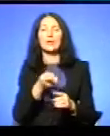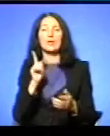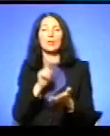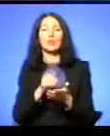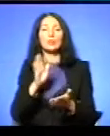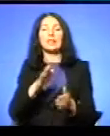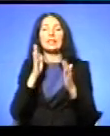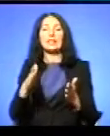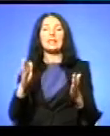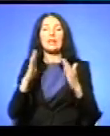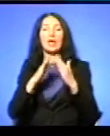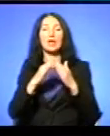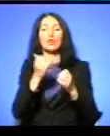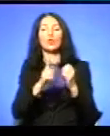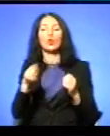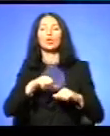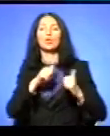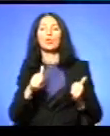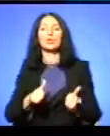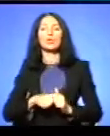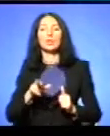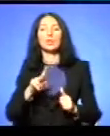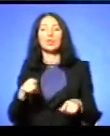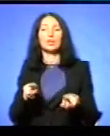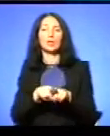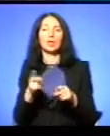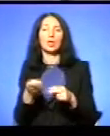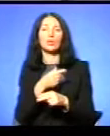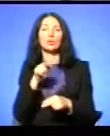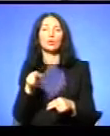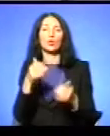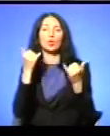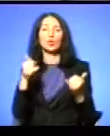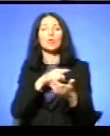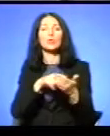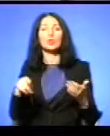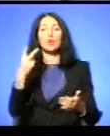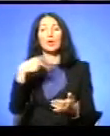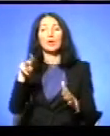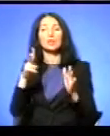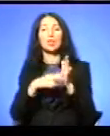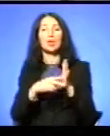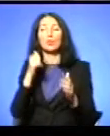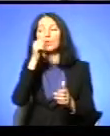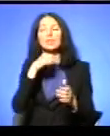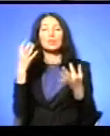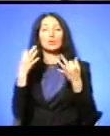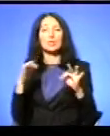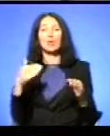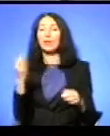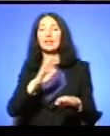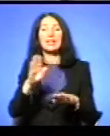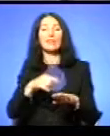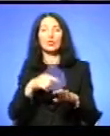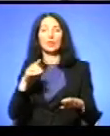на хаті, але в кожному в серці Ну як же ж так без цього? сьогодні, візначаючи 27-му річницю незалежності Ви не відчуваєте,